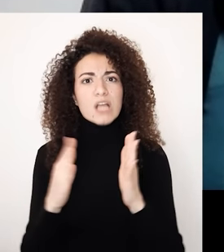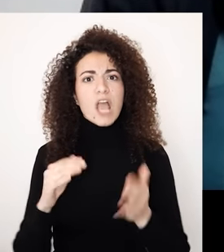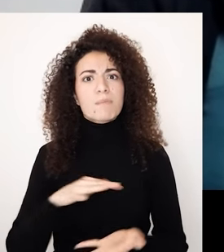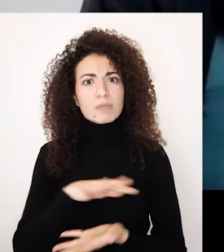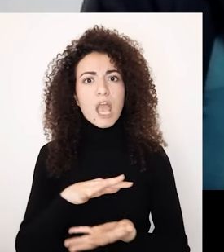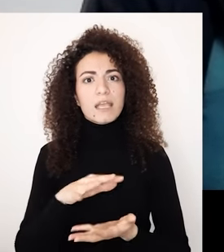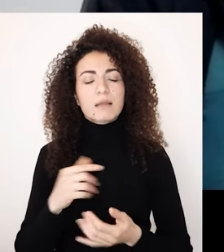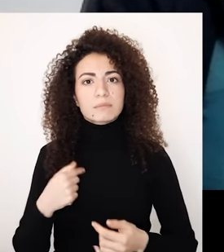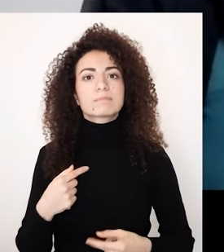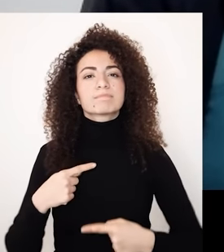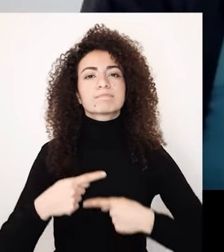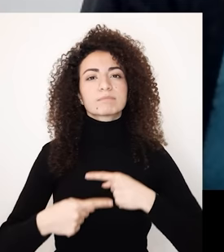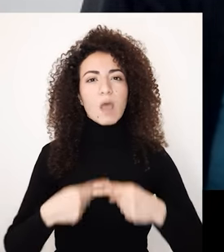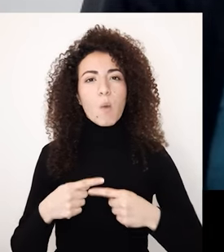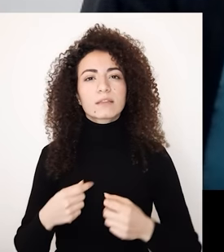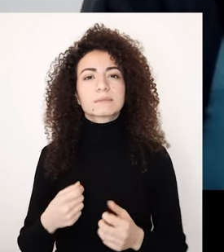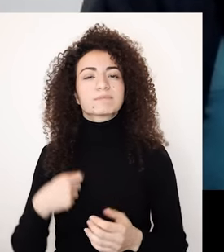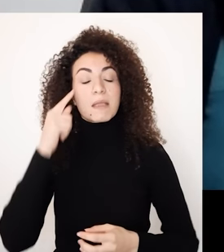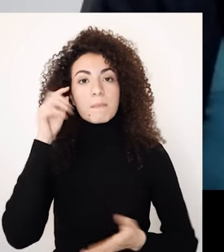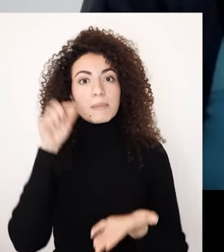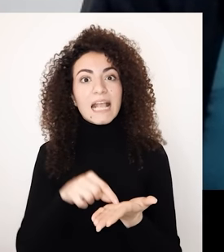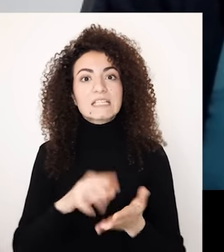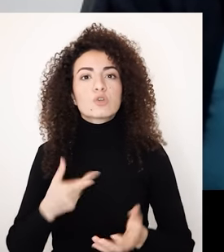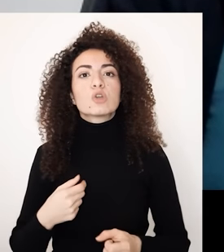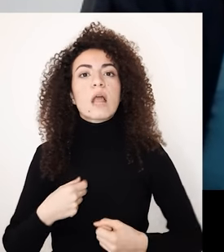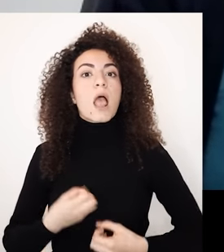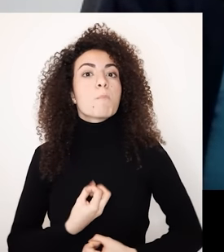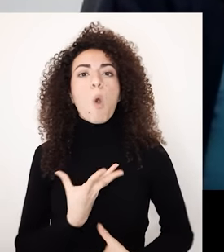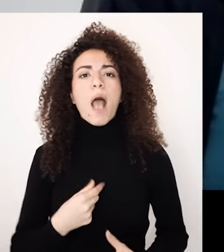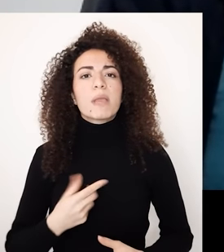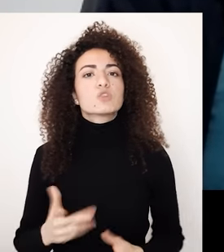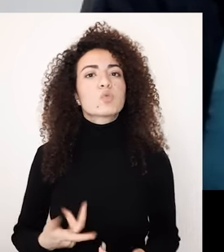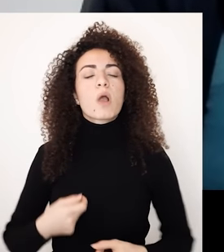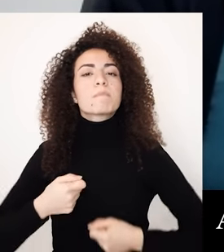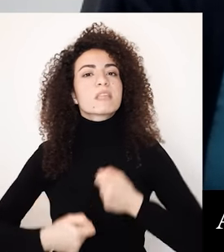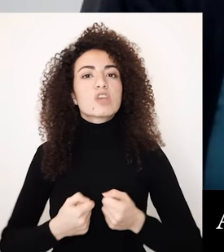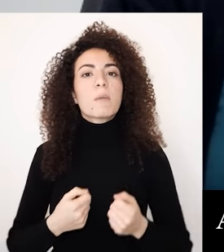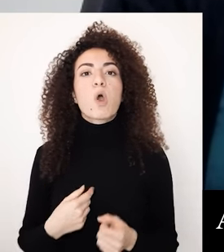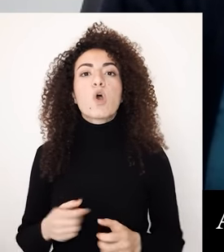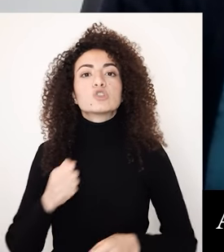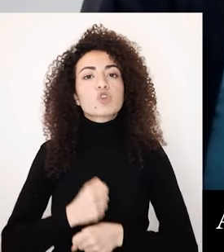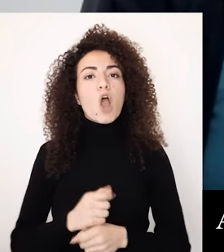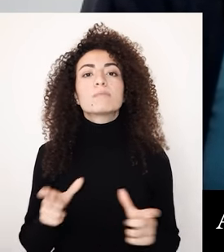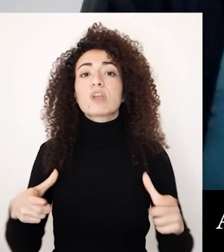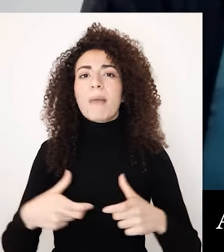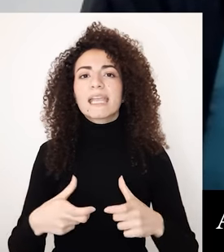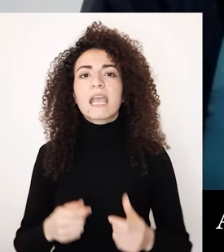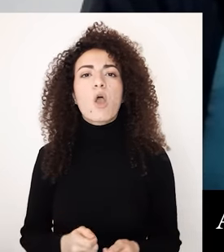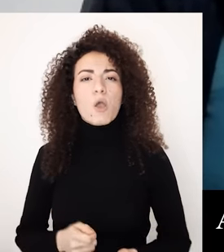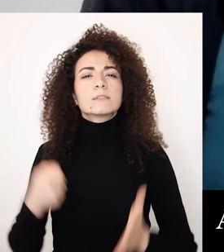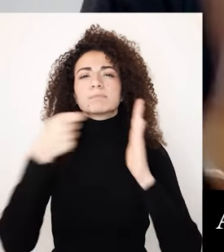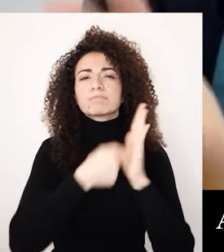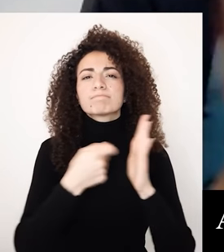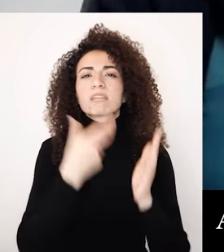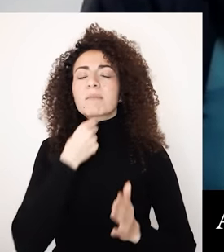للصعوبات هذكا وقتا اتعاوذني معانتها بالهوايات التي تعمل والعمل الجماعياتي وبتجفاع عن حقوق النزيدة بين